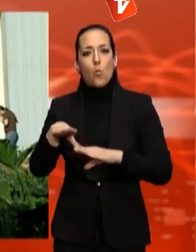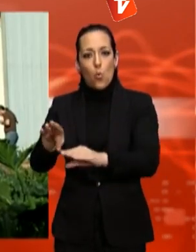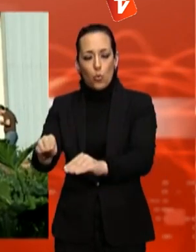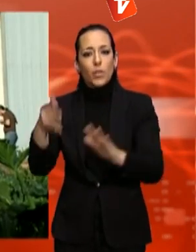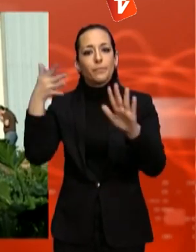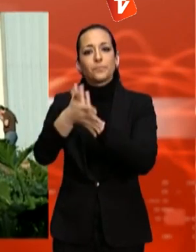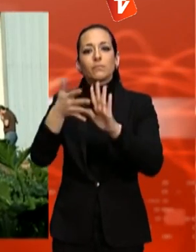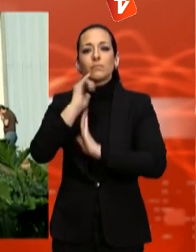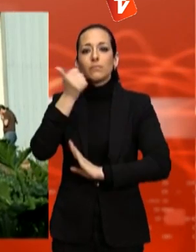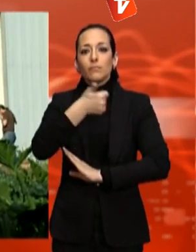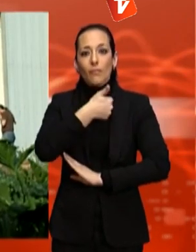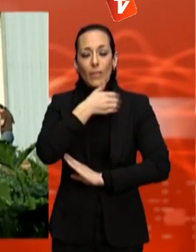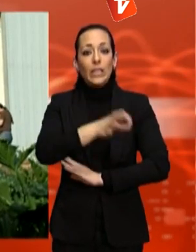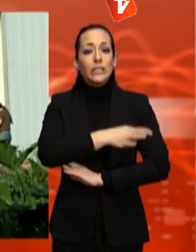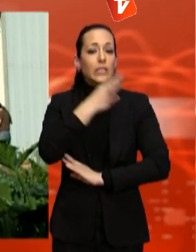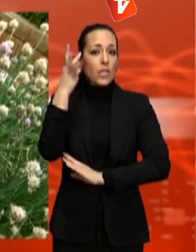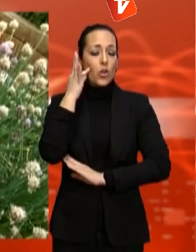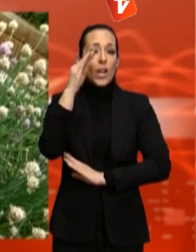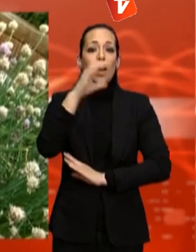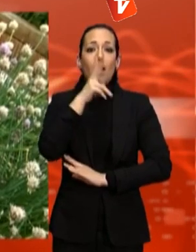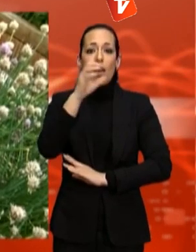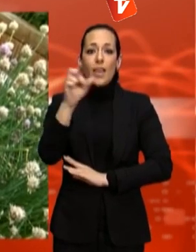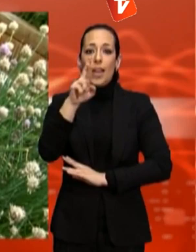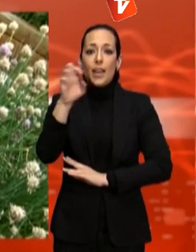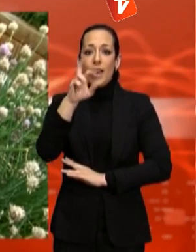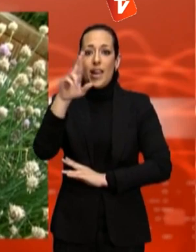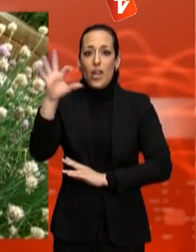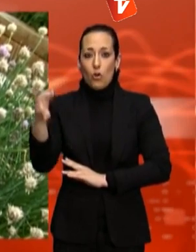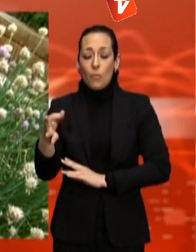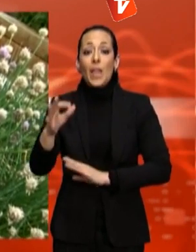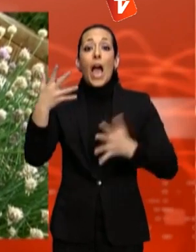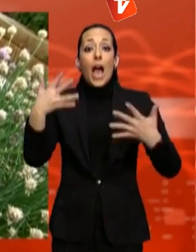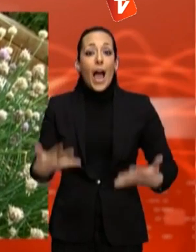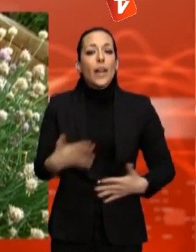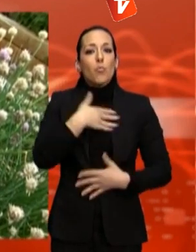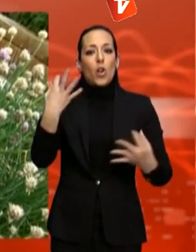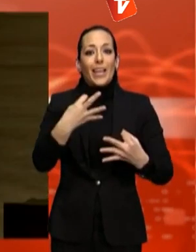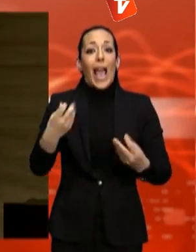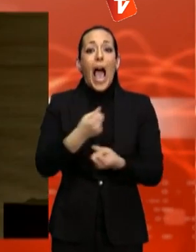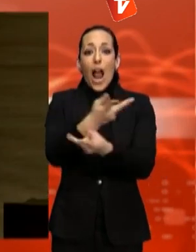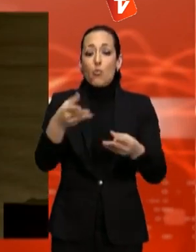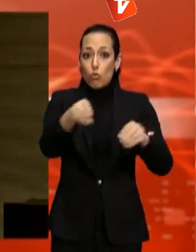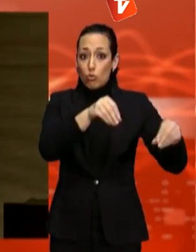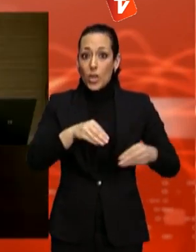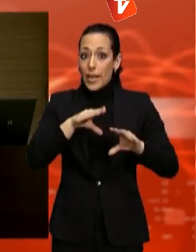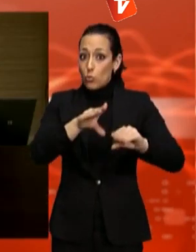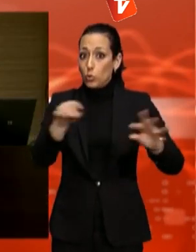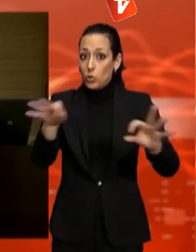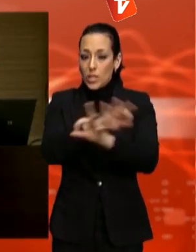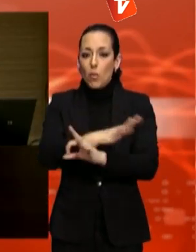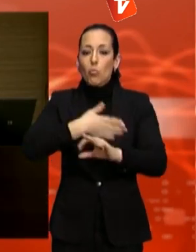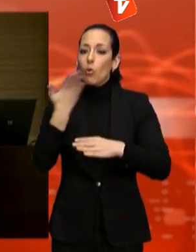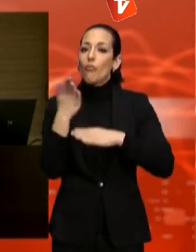vol posar en contacte propietaris de terrenys amb entitats o particulars i impulsar la creació d'aquests horts urbans. Per